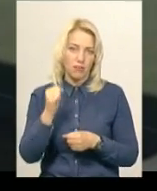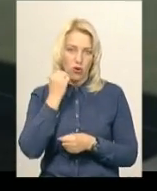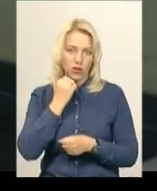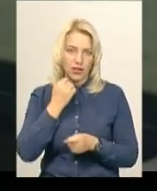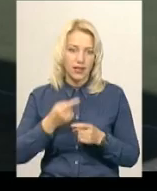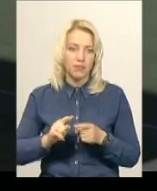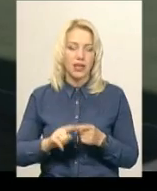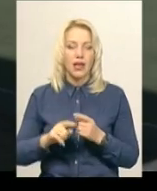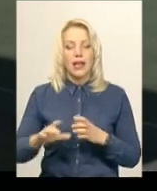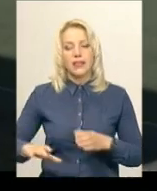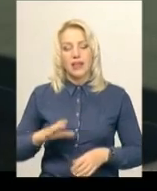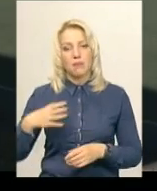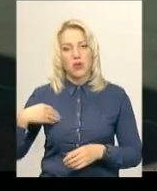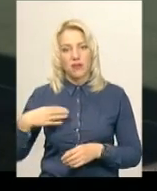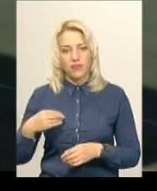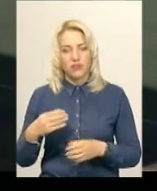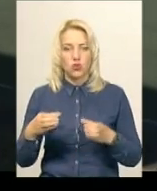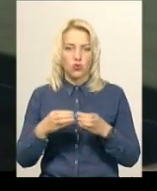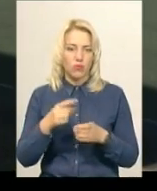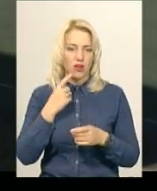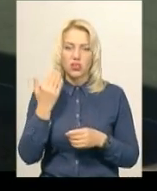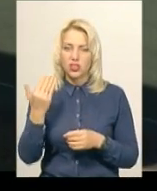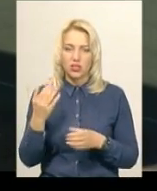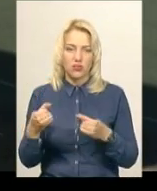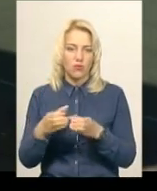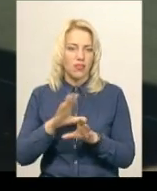кажуть, їхнім підопічним у цій зустрічі не пощастило.